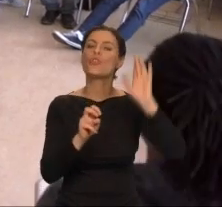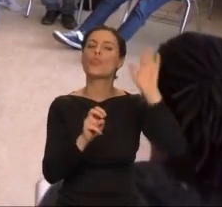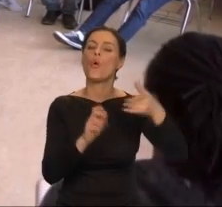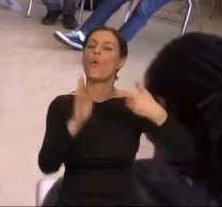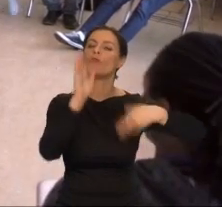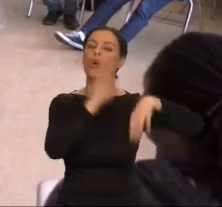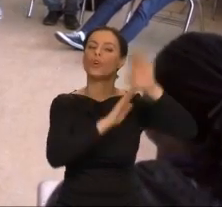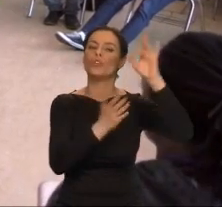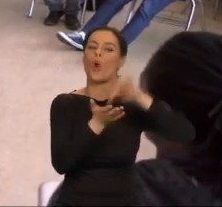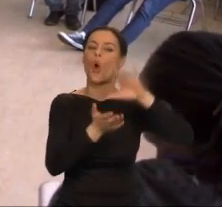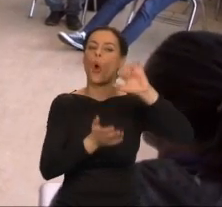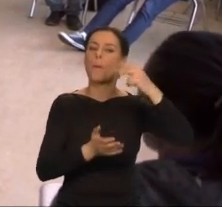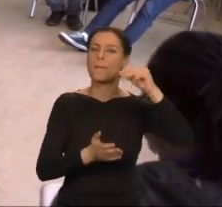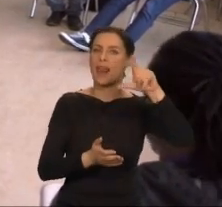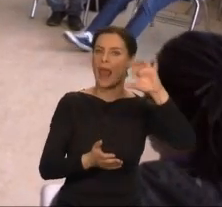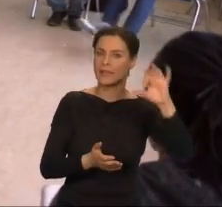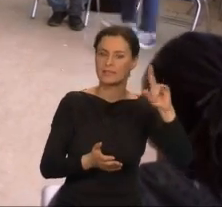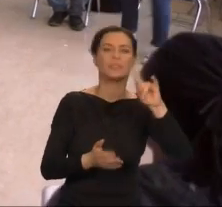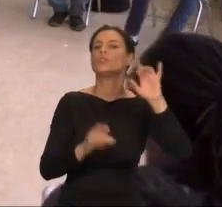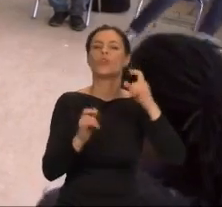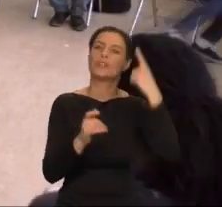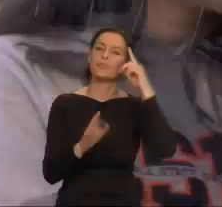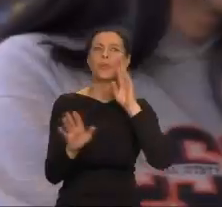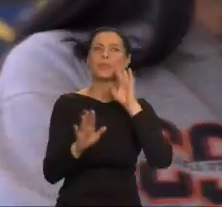Zaczyna się jak myślowy eksperyment.